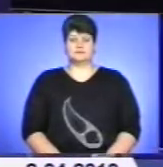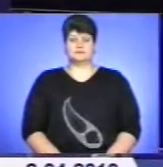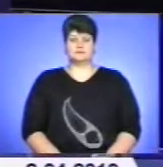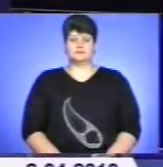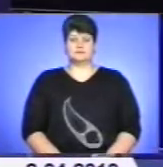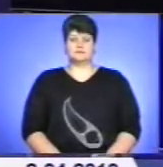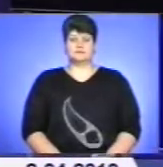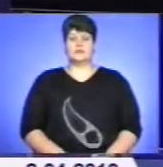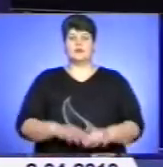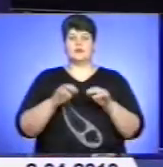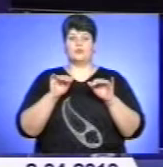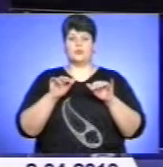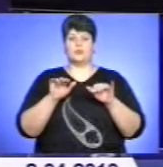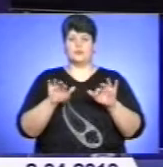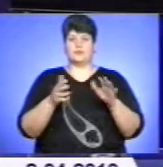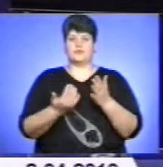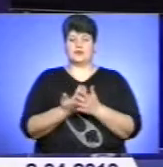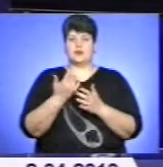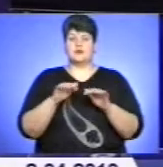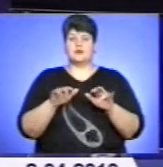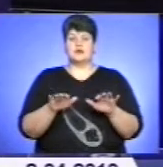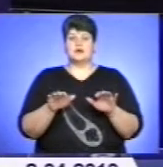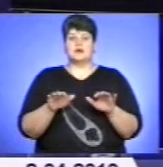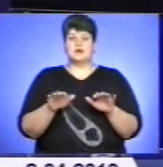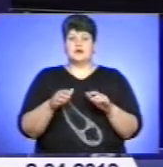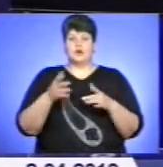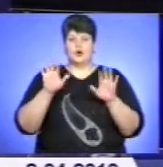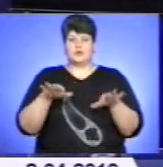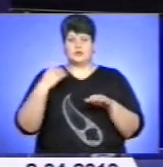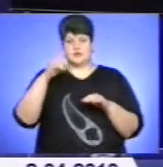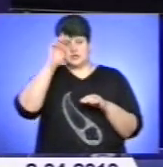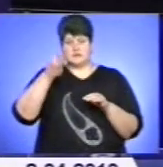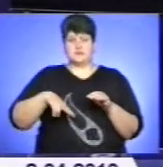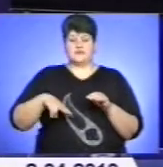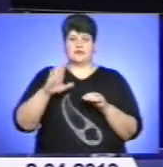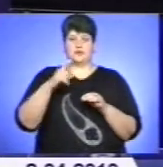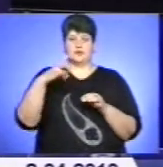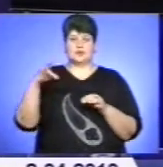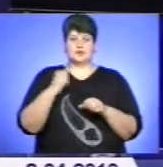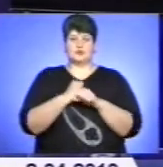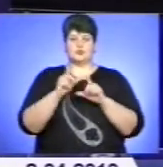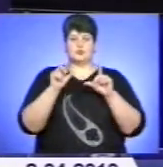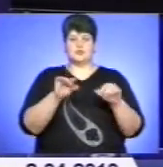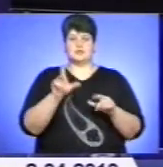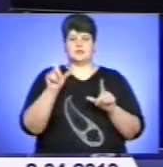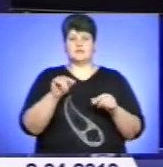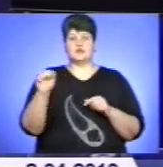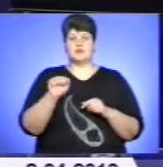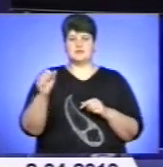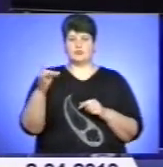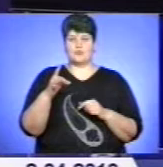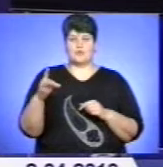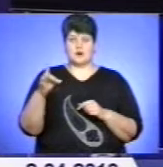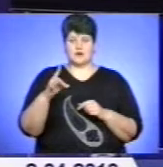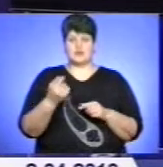І до подій місцевих. Голова обласної державної адміністрації Лантин Хоптян з робочою поїздкою побував у Теребовлянському районі.